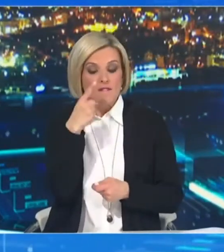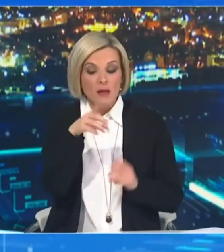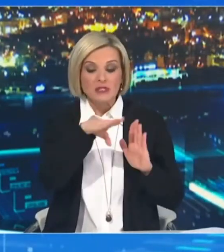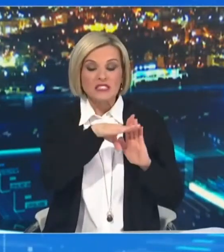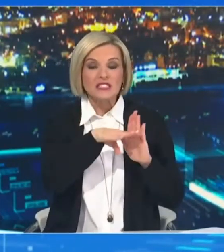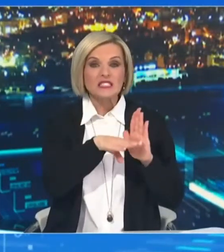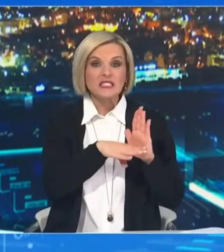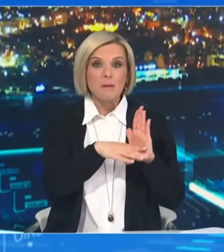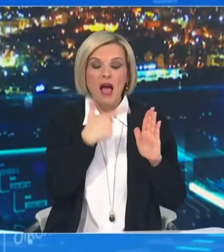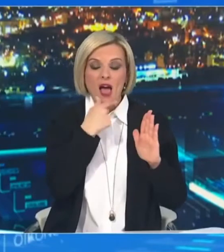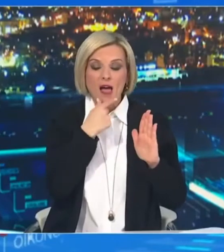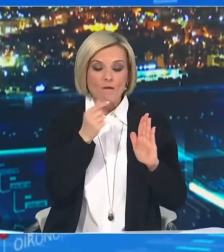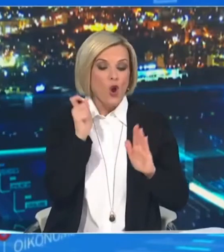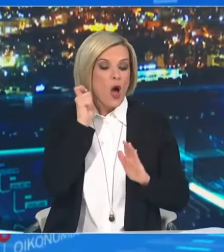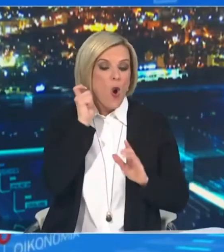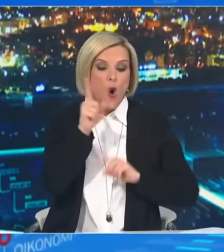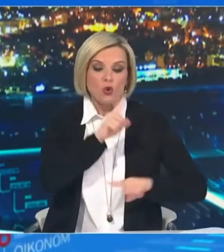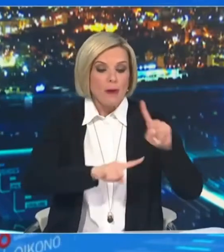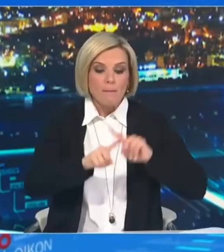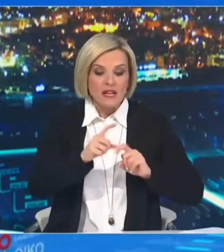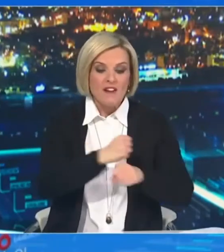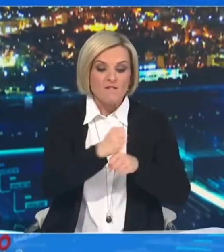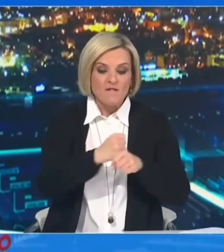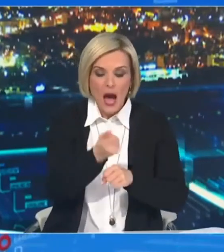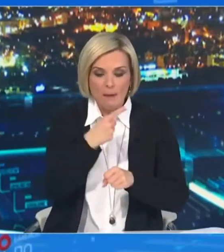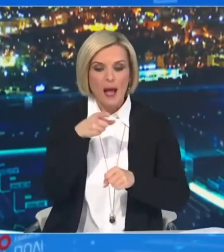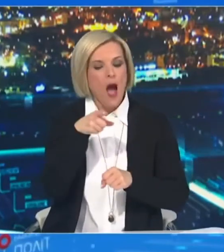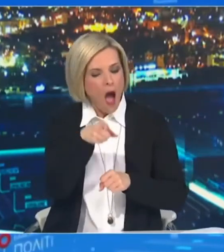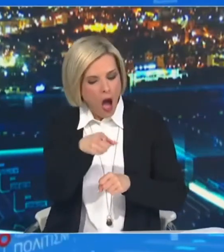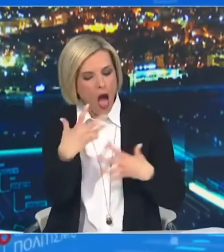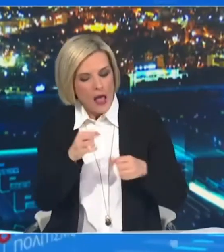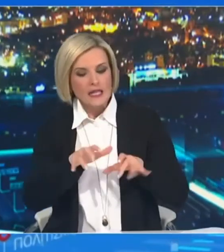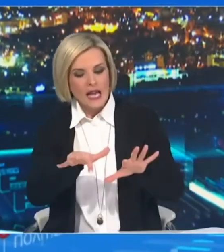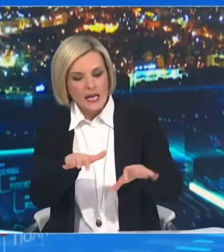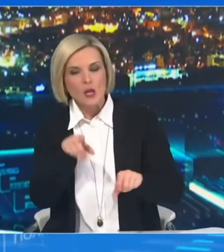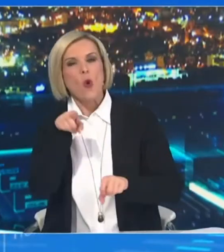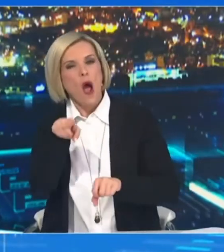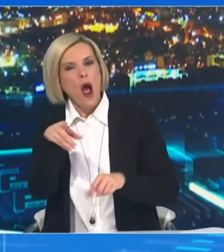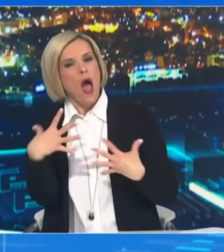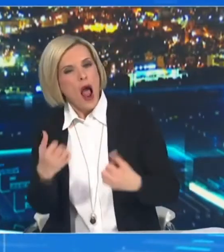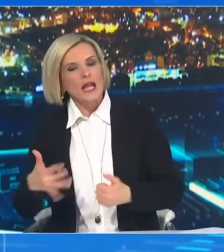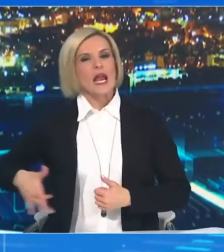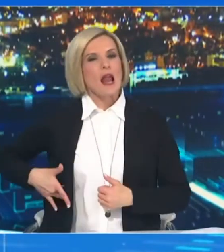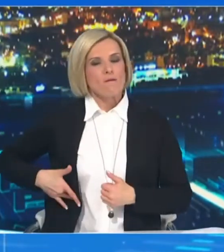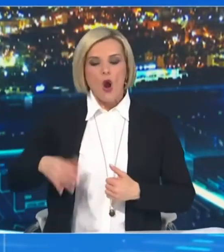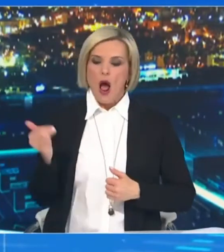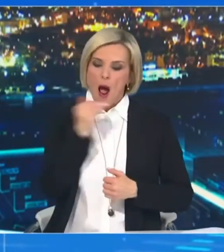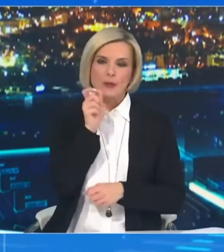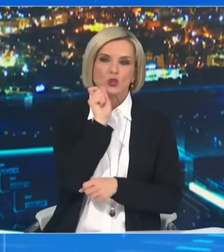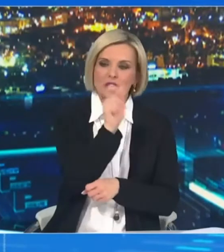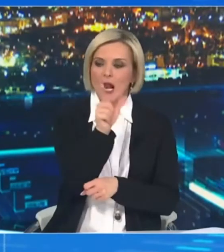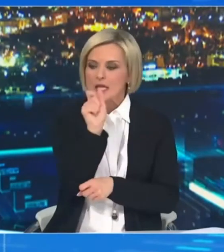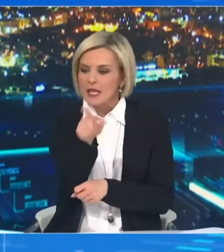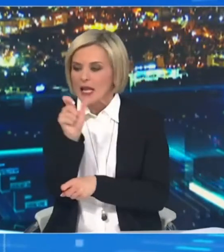βοηθήσει κατά πολύ στην αντιμετώπιση και στην ανέβρεση